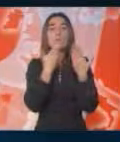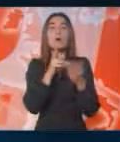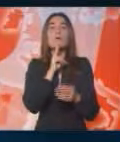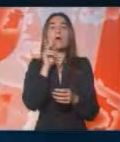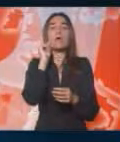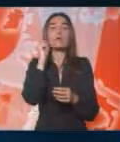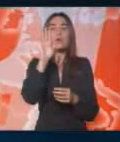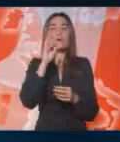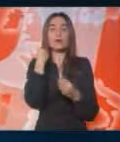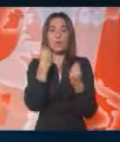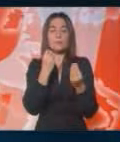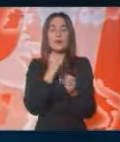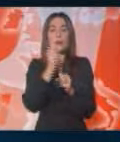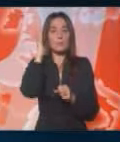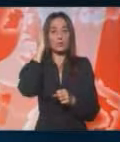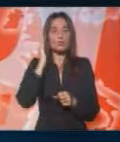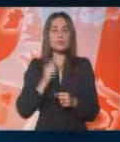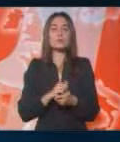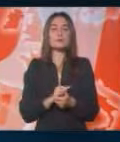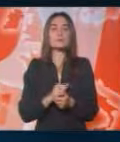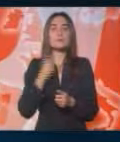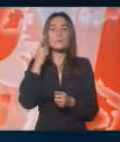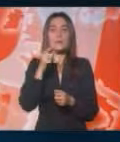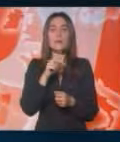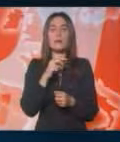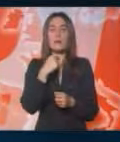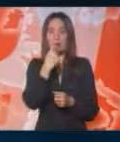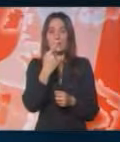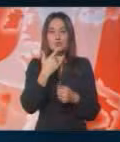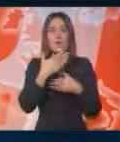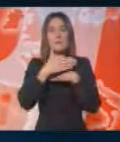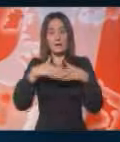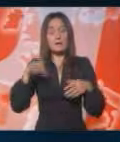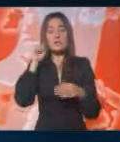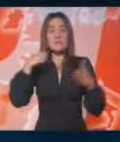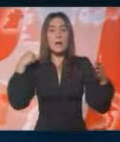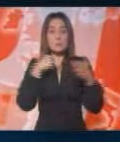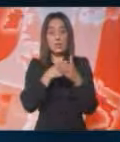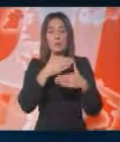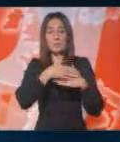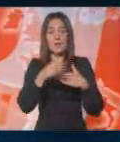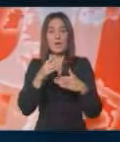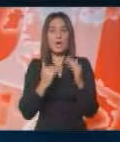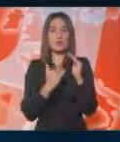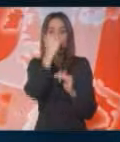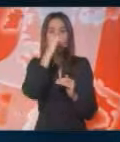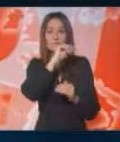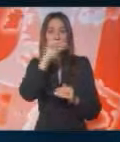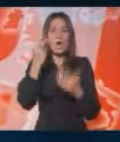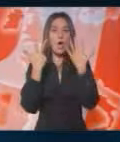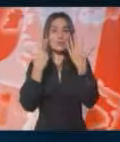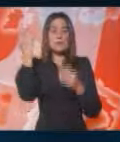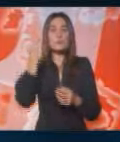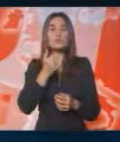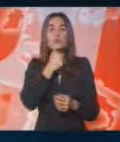njihova produktivnost i perspektiva. Inflacija je već na granici da probije onu gornju zatrtano od 8%,